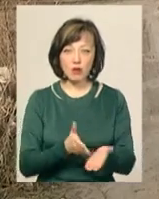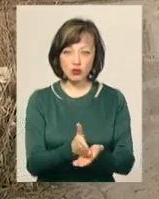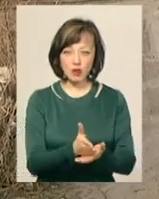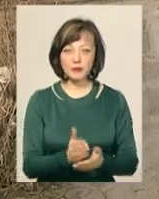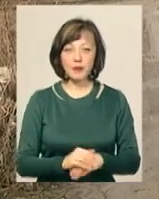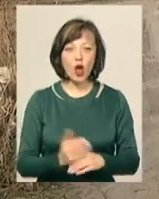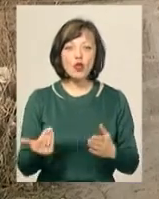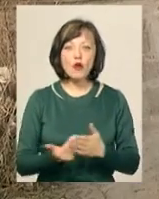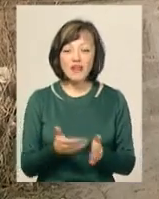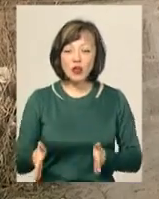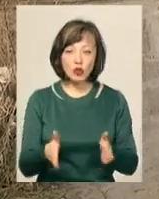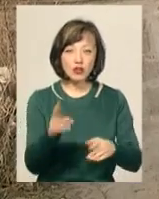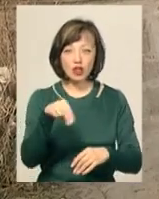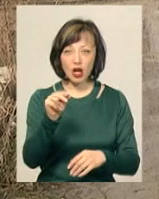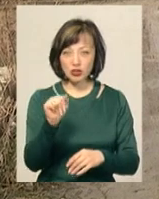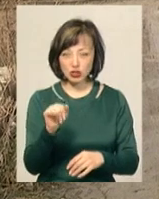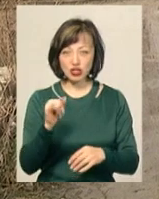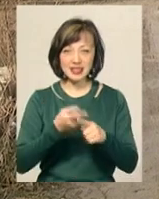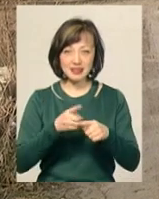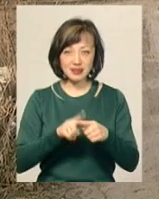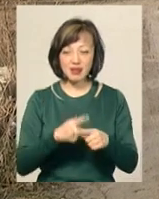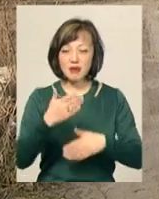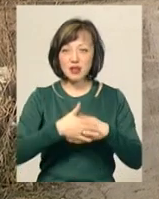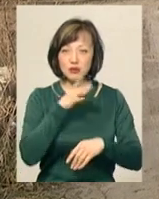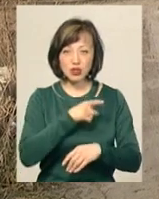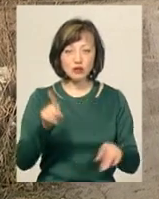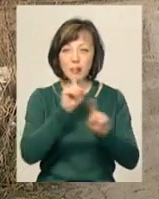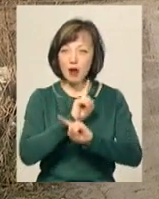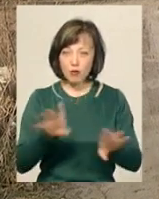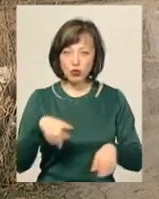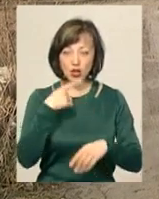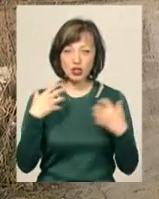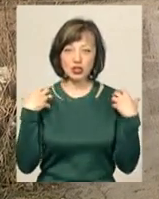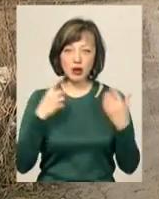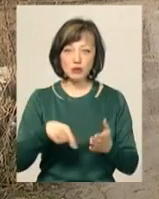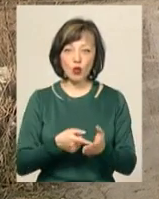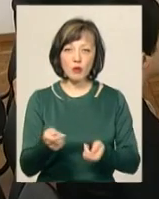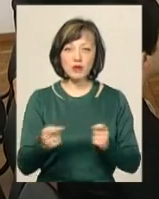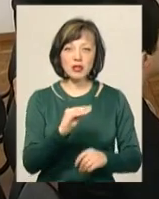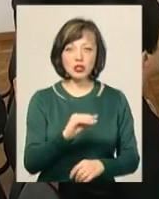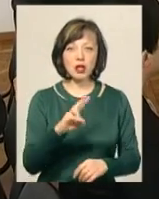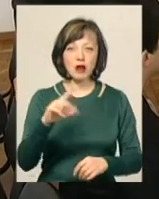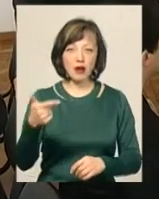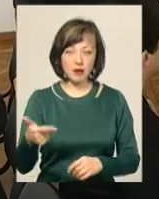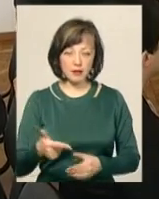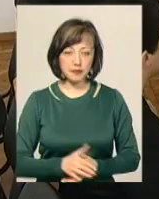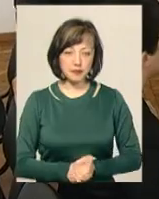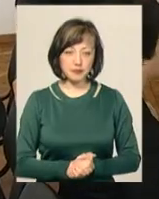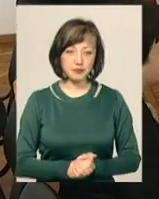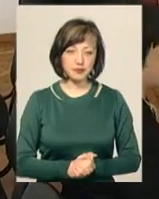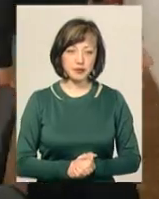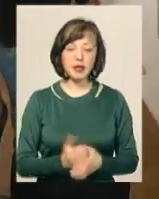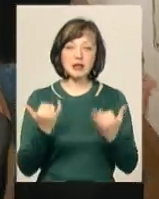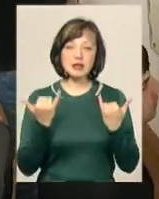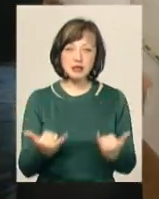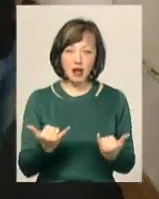Нових доріг на самому дачному масиві «Хутор Швейцарія» найближчим часом не буде, каже начальник міського управління житлово-коммунального господарства Василь Новачук.